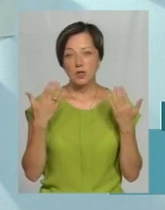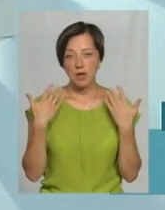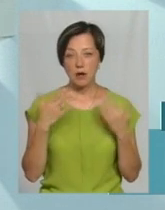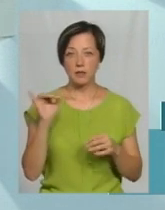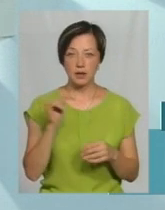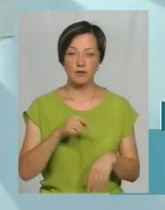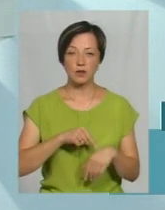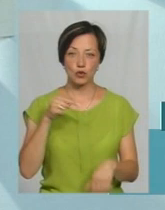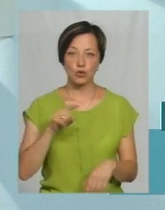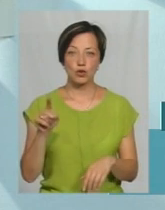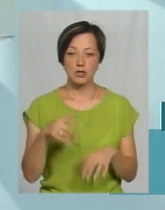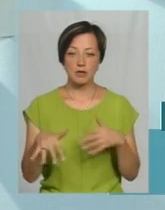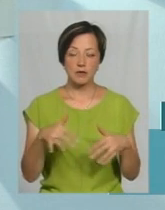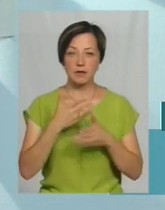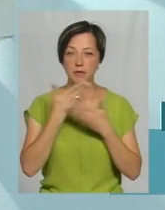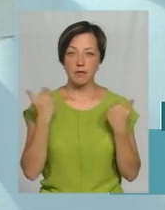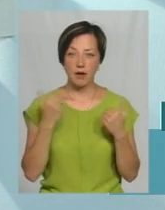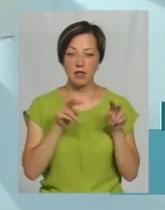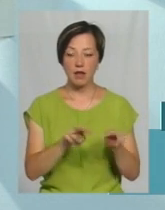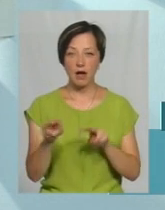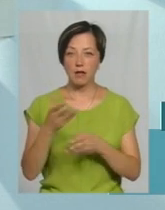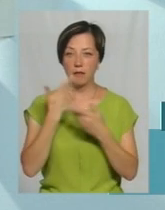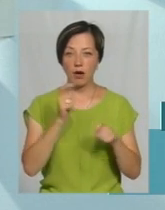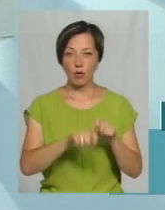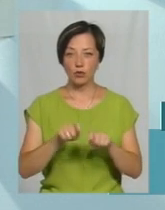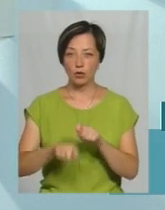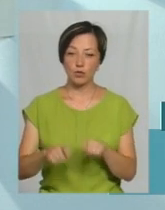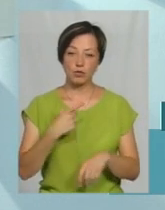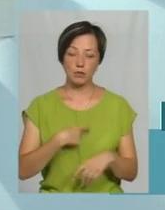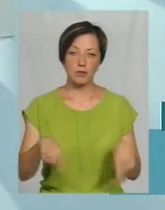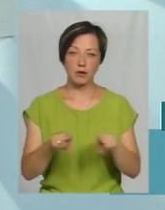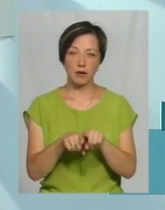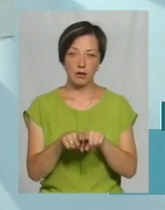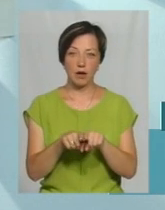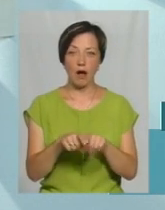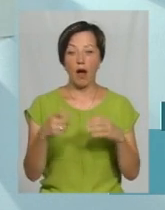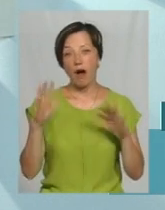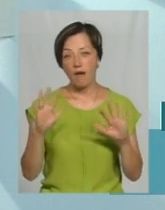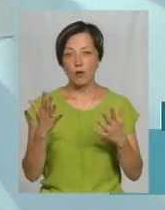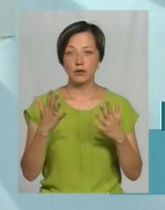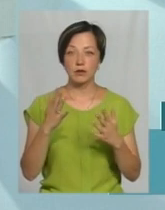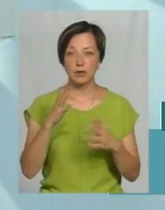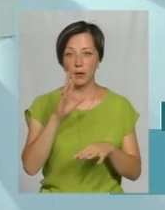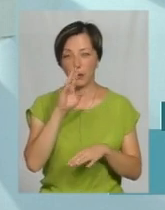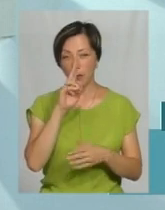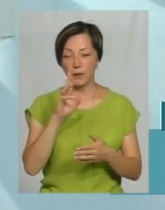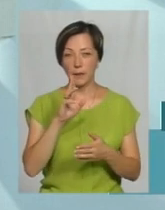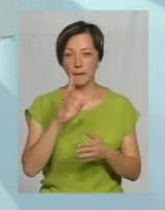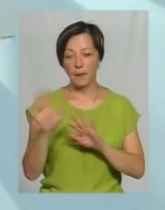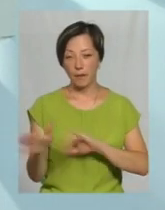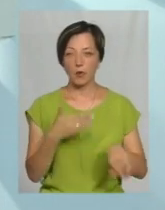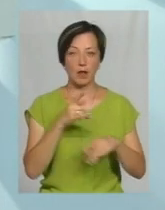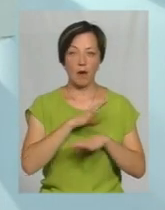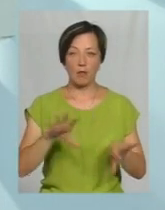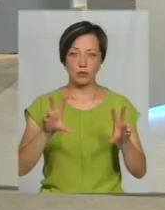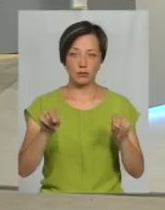відчули, що слабінку немає нагляду, немає контролю, і вони собі так як... А ось пронесе от по-російськи так... Тоді вже,